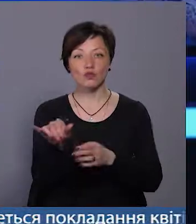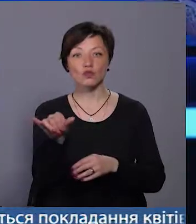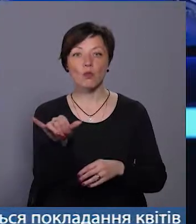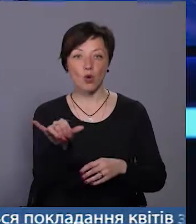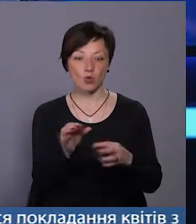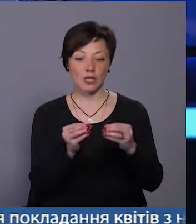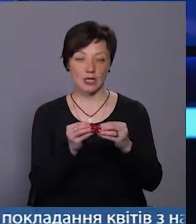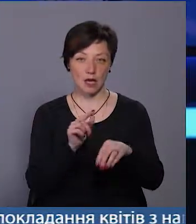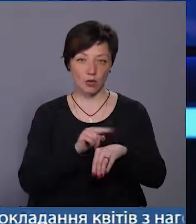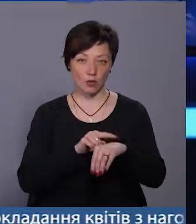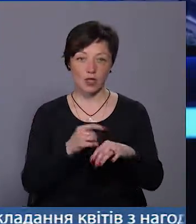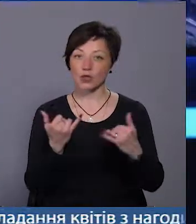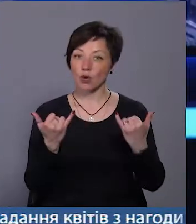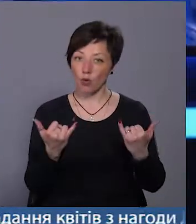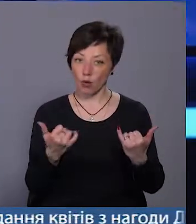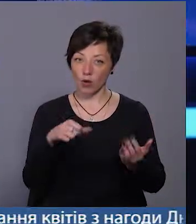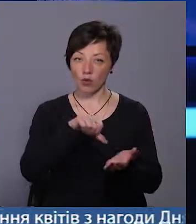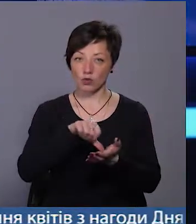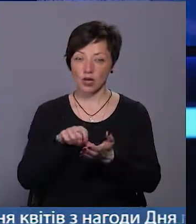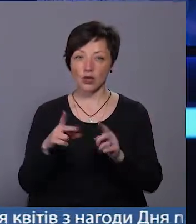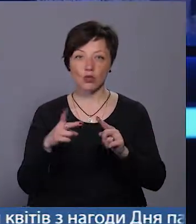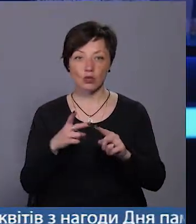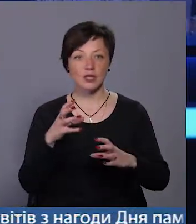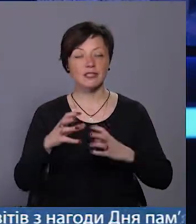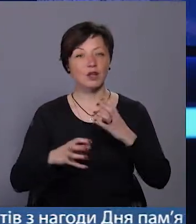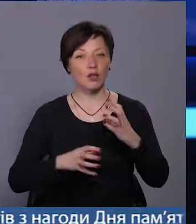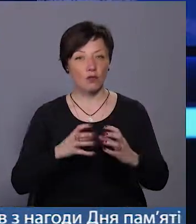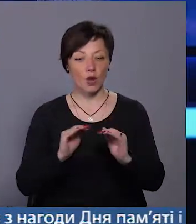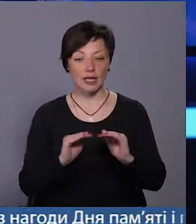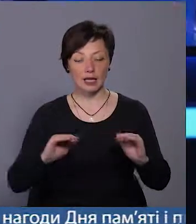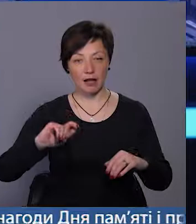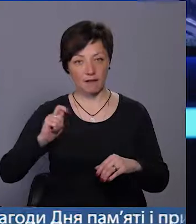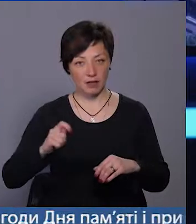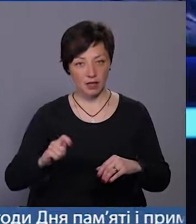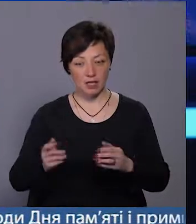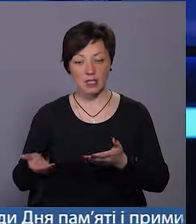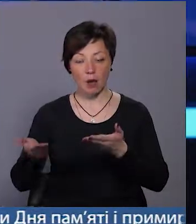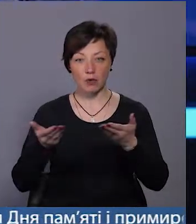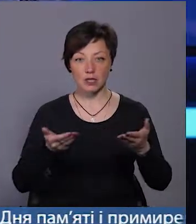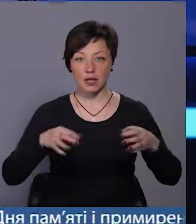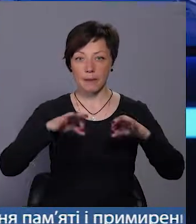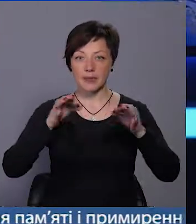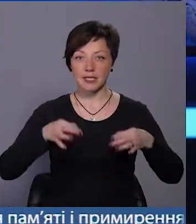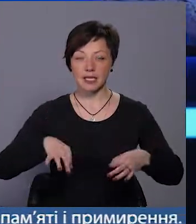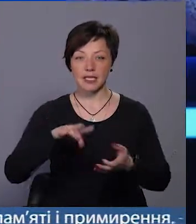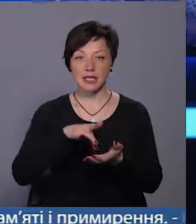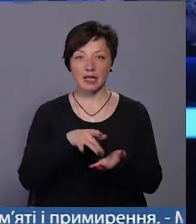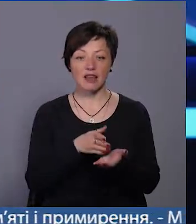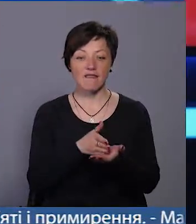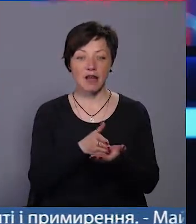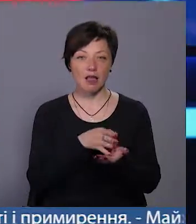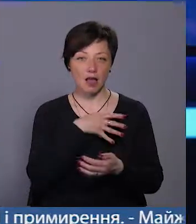10-й годині. Сьогодні ж учасників Другої світової та дітей війни запросили у мистецький центр ветеран.